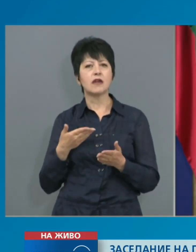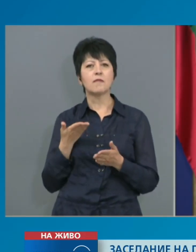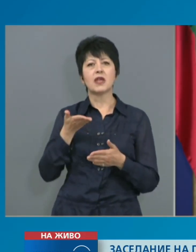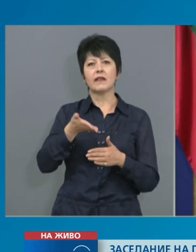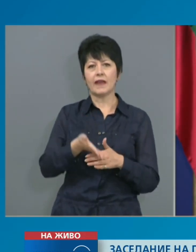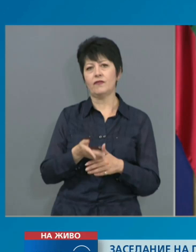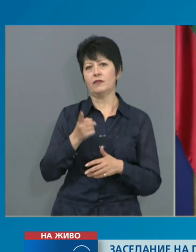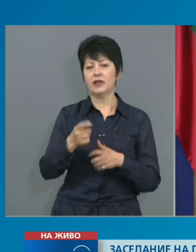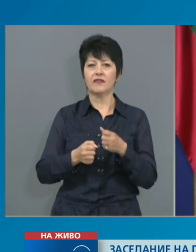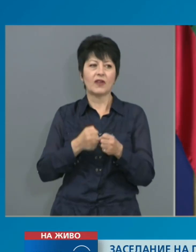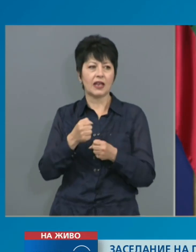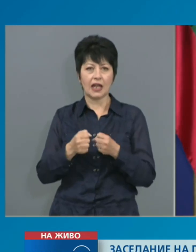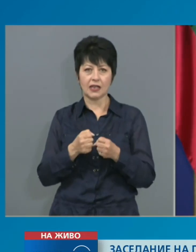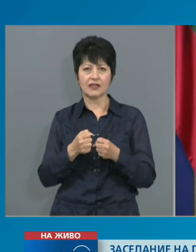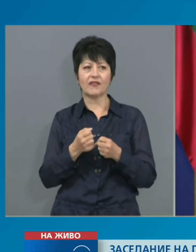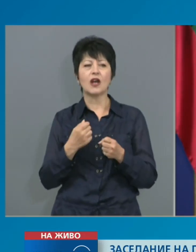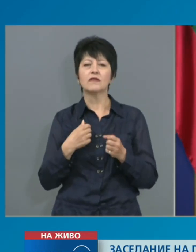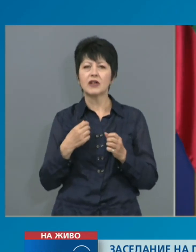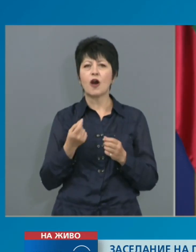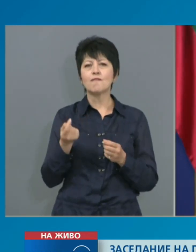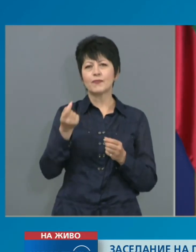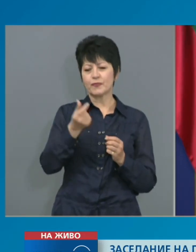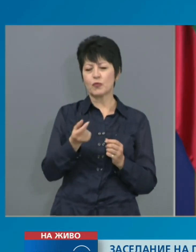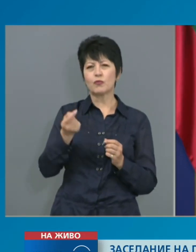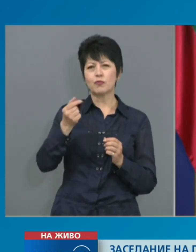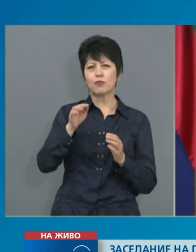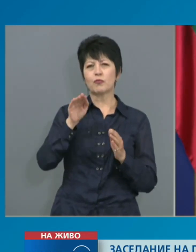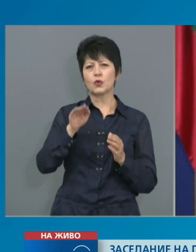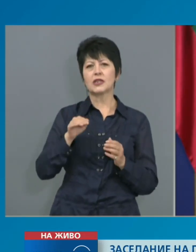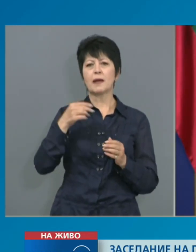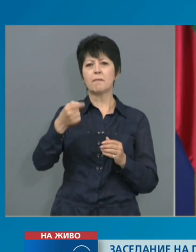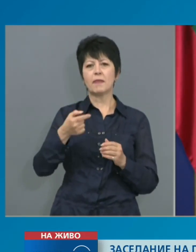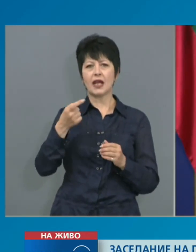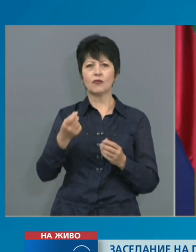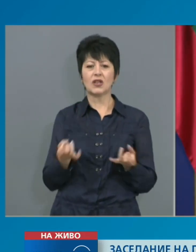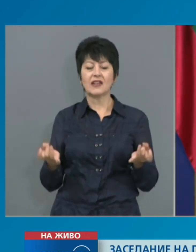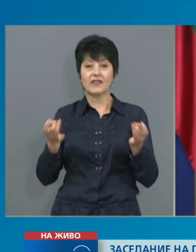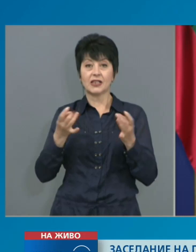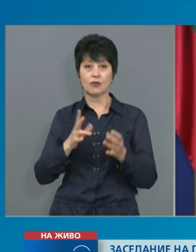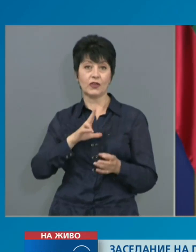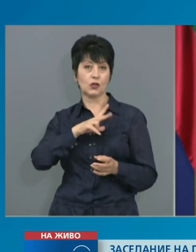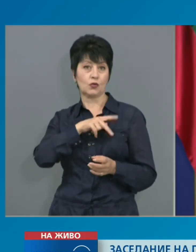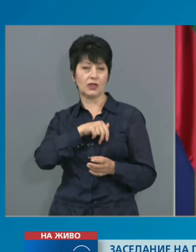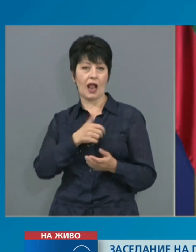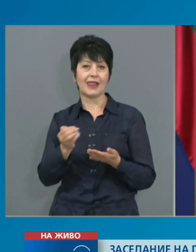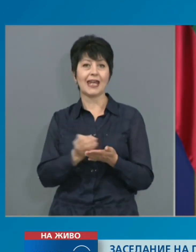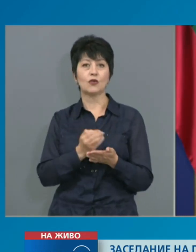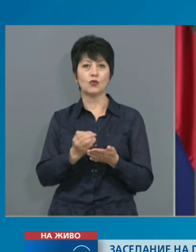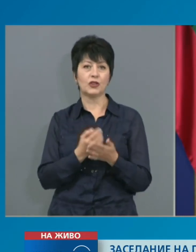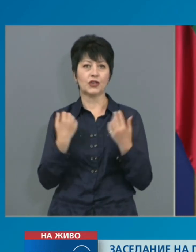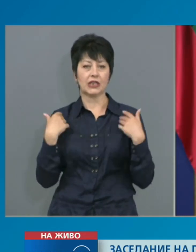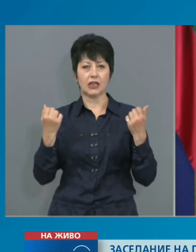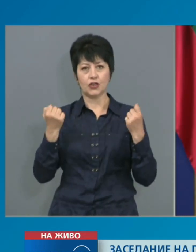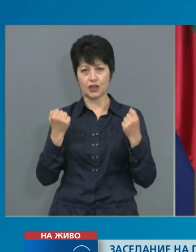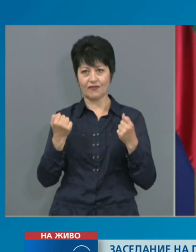постепенно възстановяване на социално-економическия живот с основен фокус върху